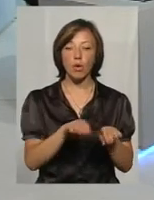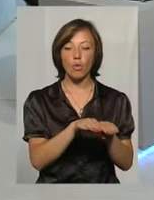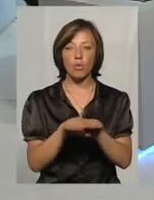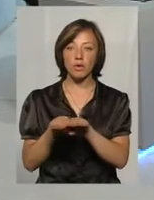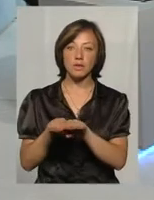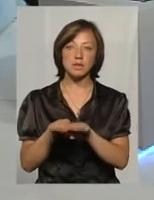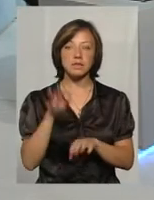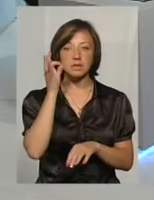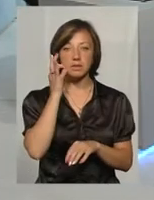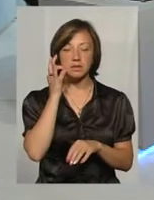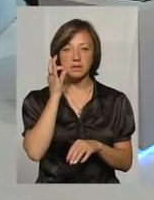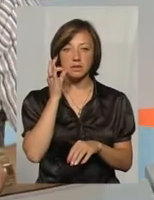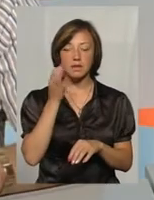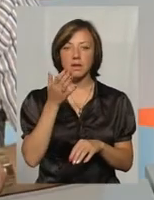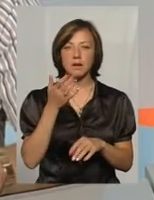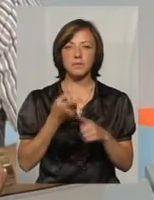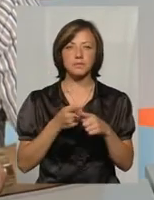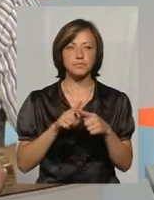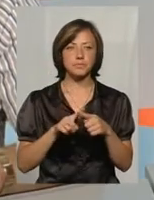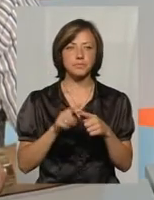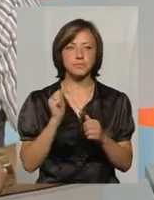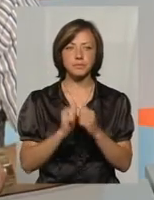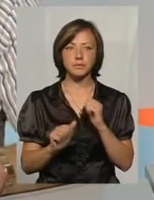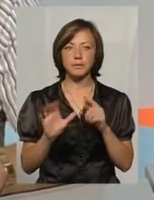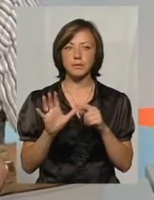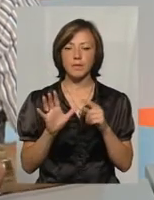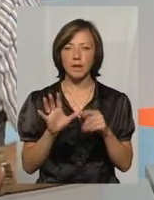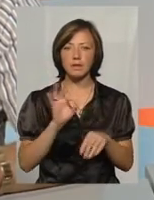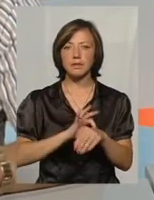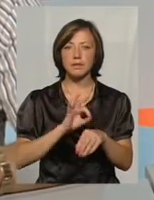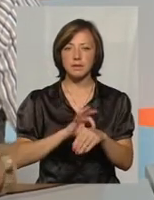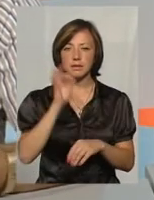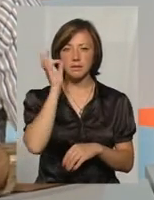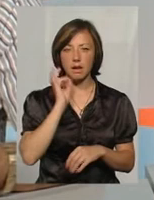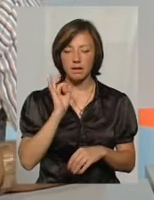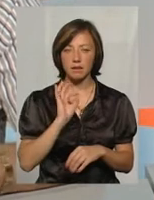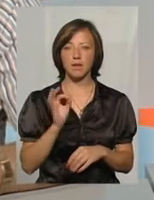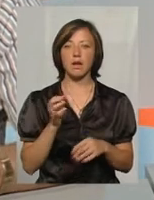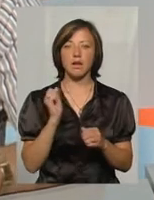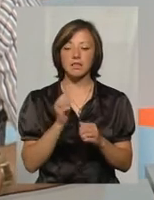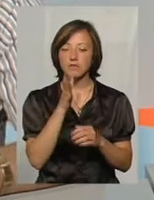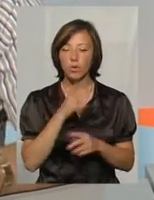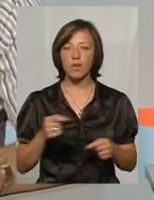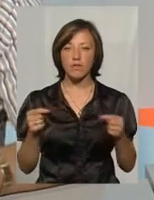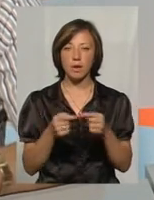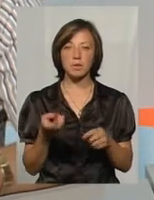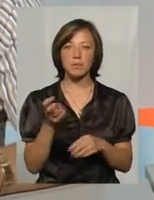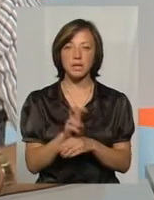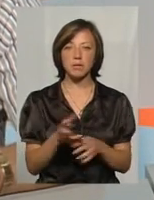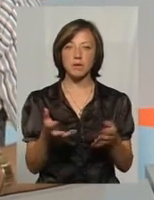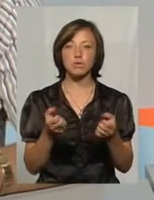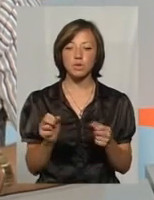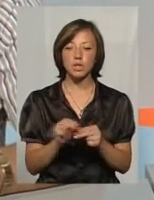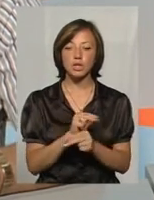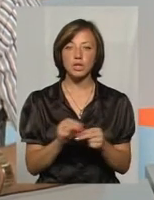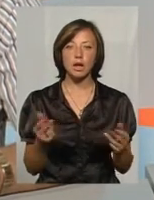гликозилированного гемоглобина, потому що кожний п'ятий у нас диабетик, помните об этом, і своевременно прийти і получить то